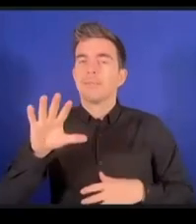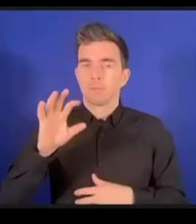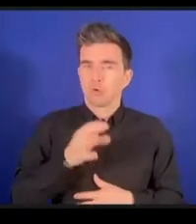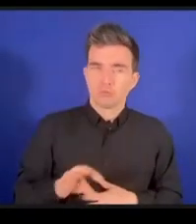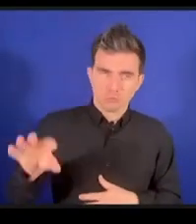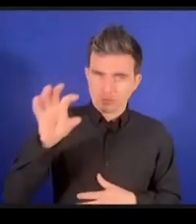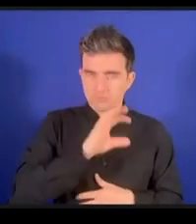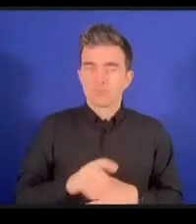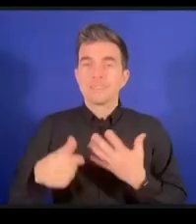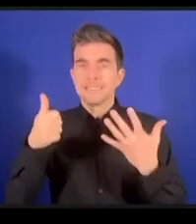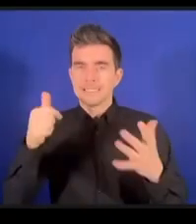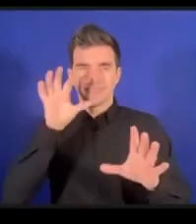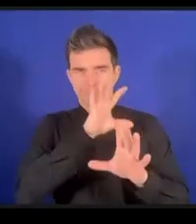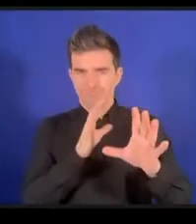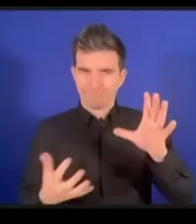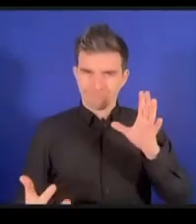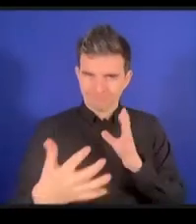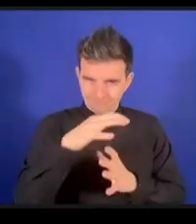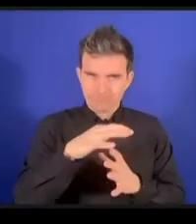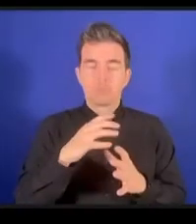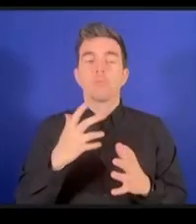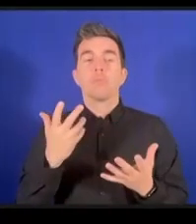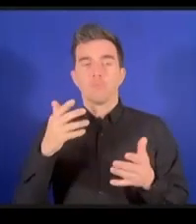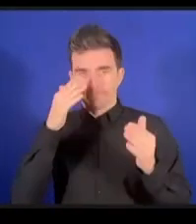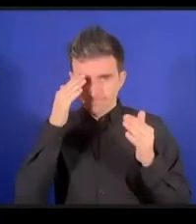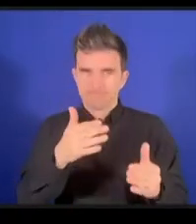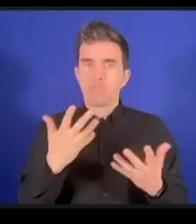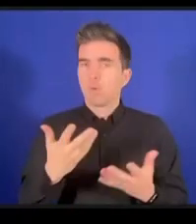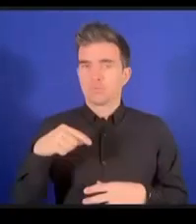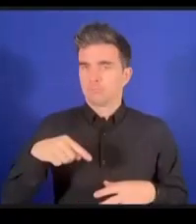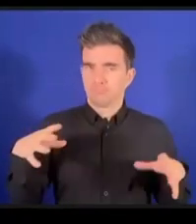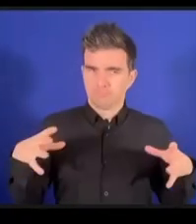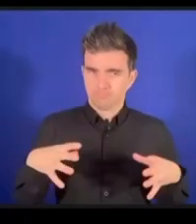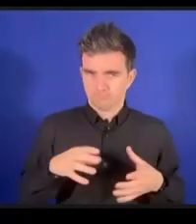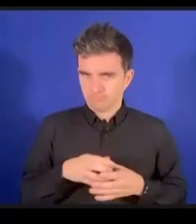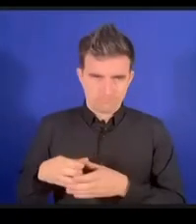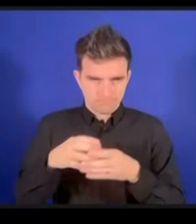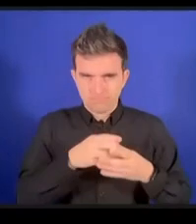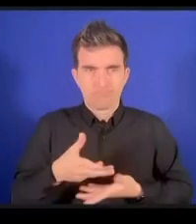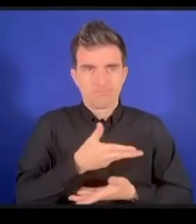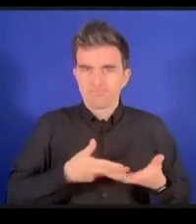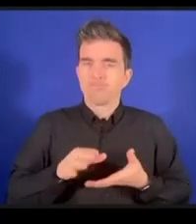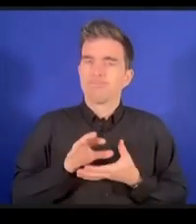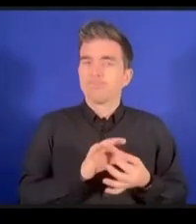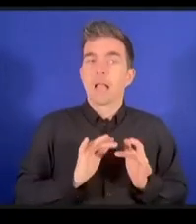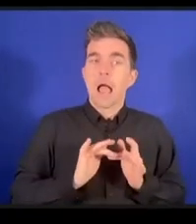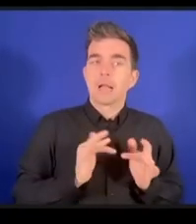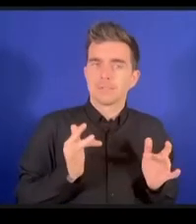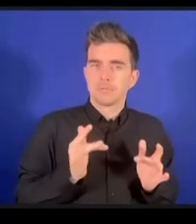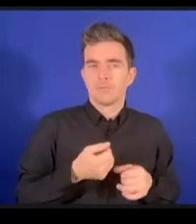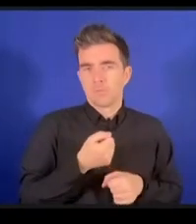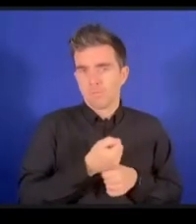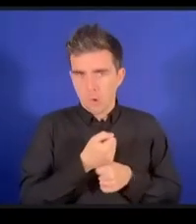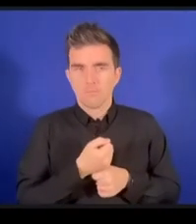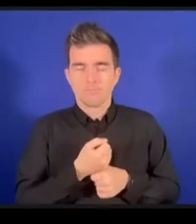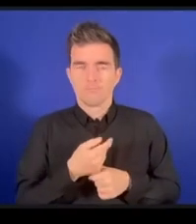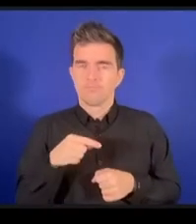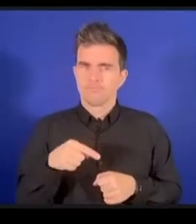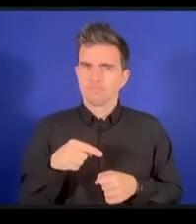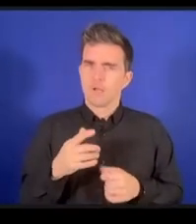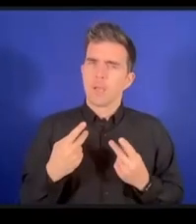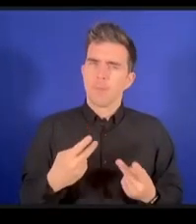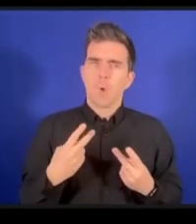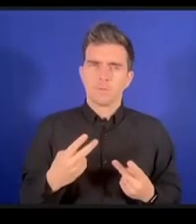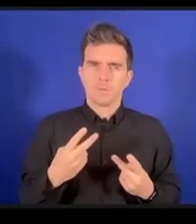していまして私たちのこれは負託されたマンデートでありましてダイナミックコアリーションというのが